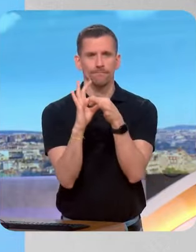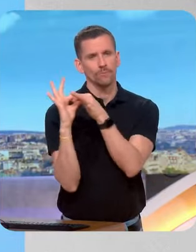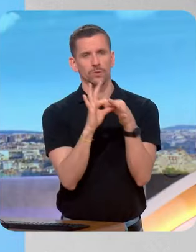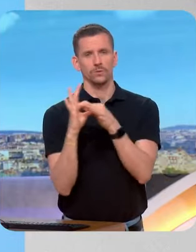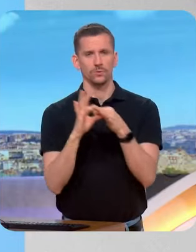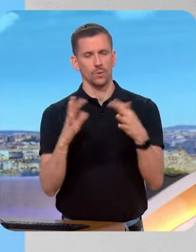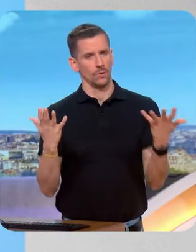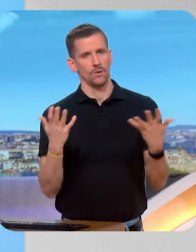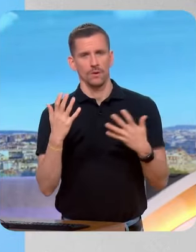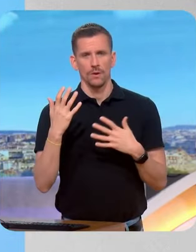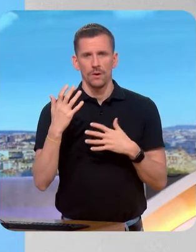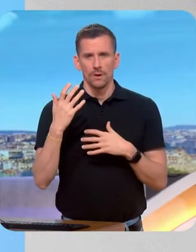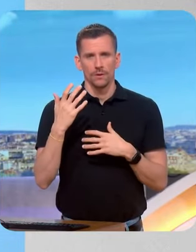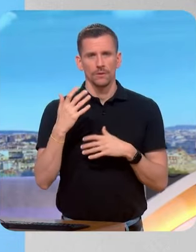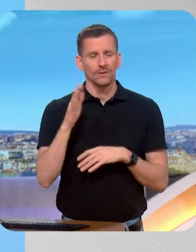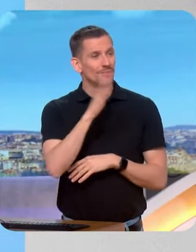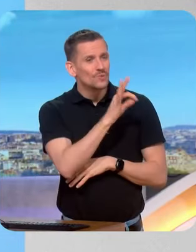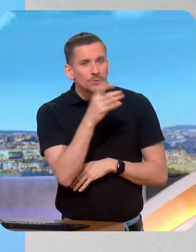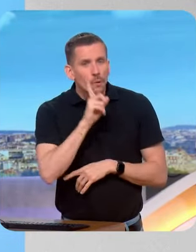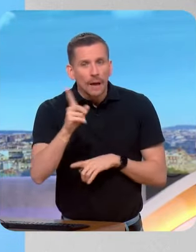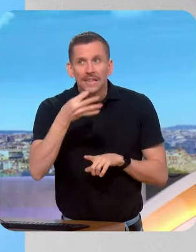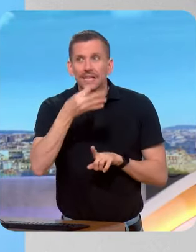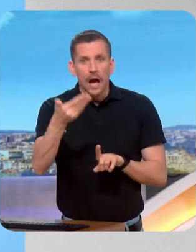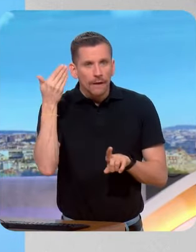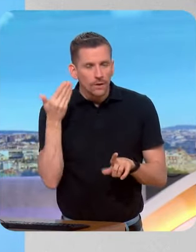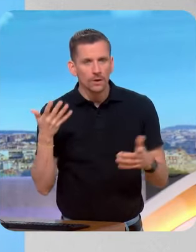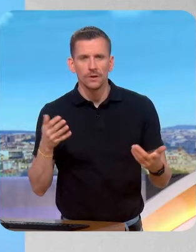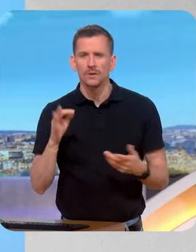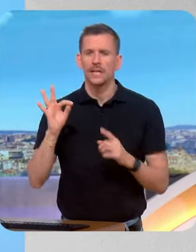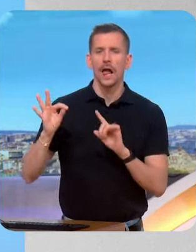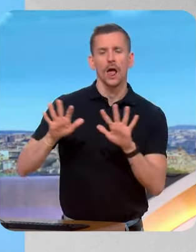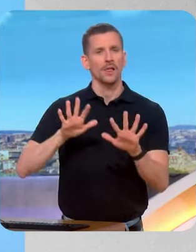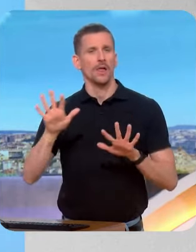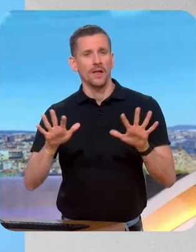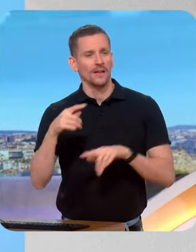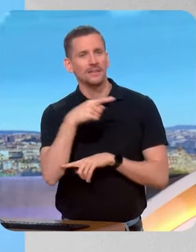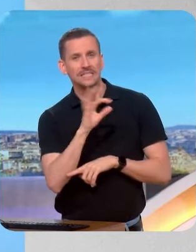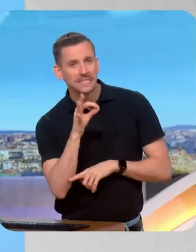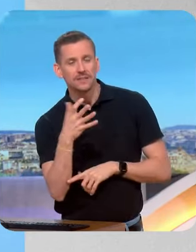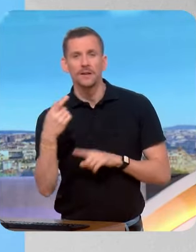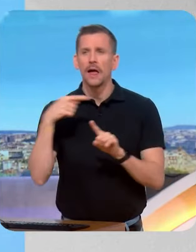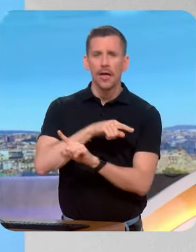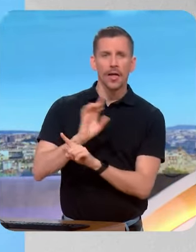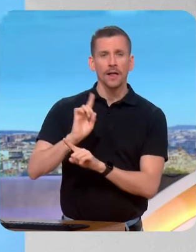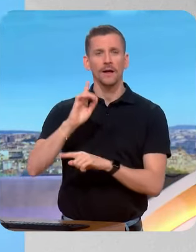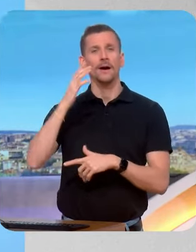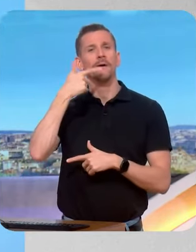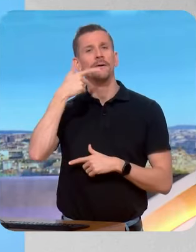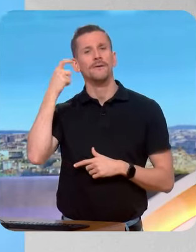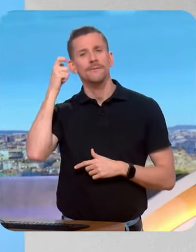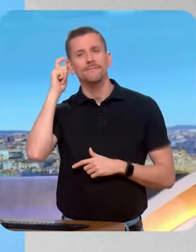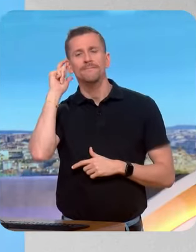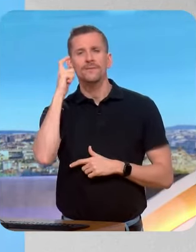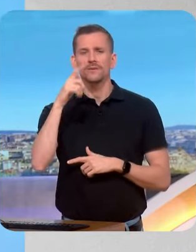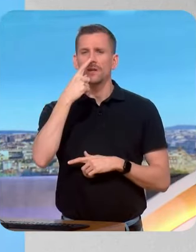On a besoin de faire baisser la violence. On a l'impression qu'à partir du moment où il y eu la relaxe de François Bayrou, on en reparlera d'ailleurs tout à l'heure puisque le procureur a demandé